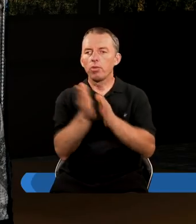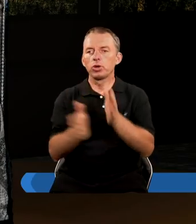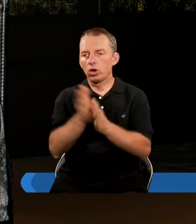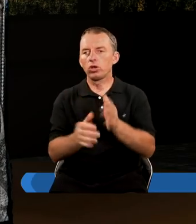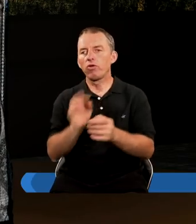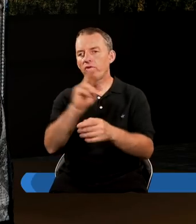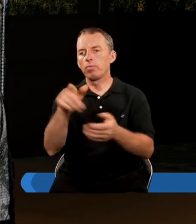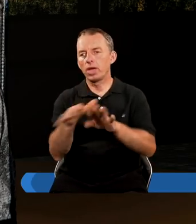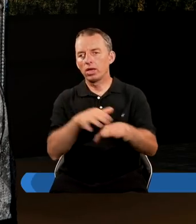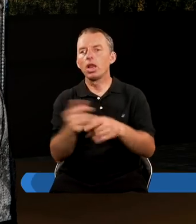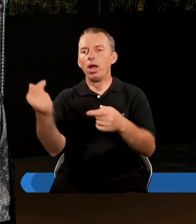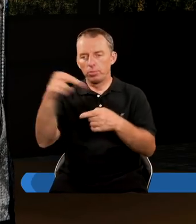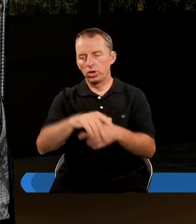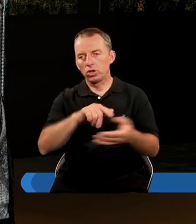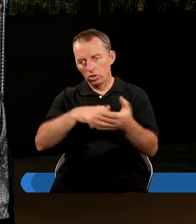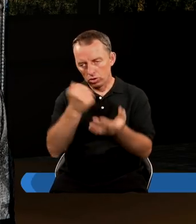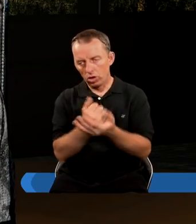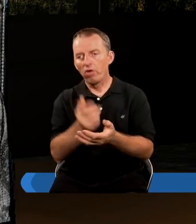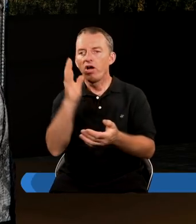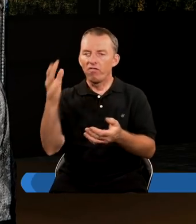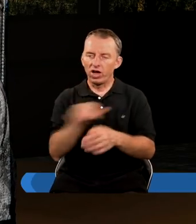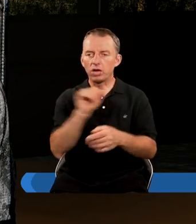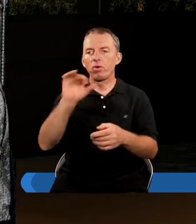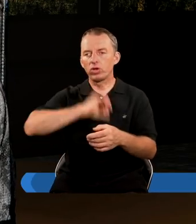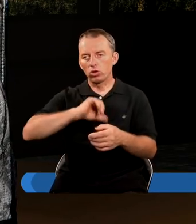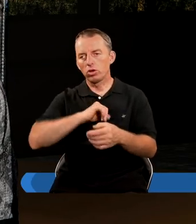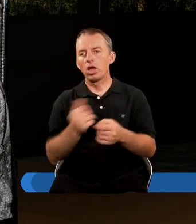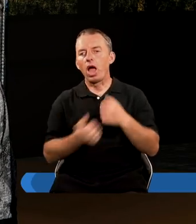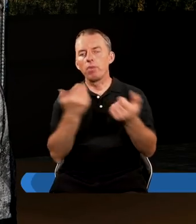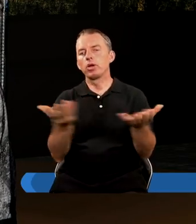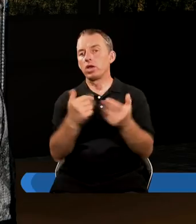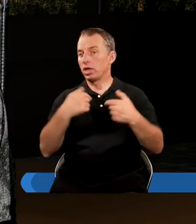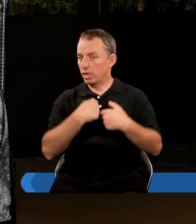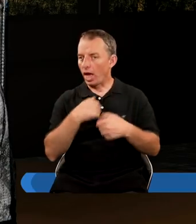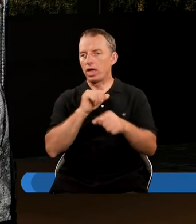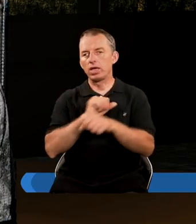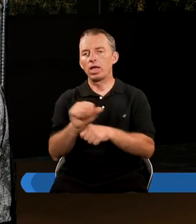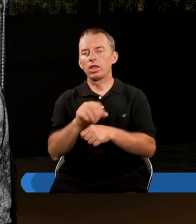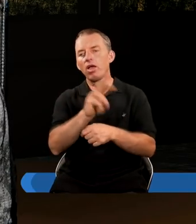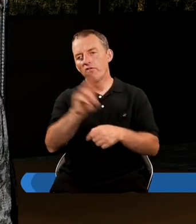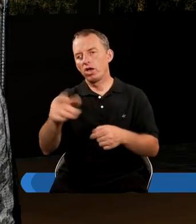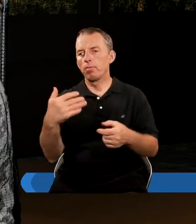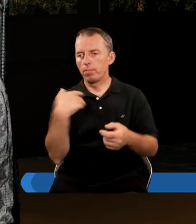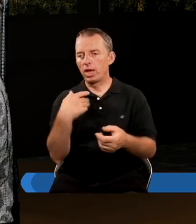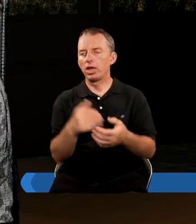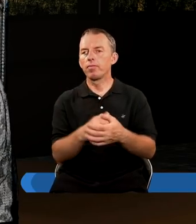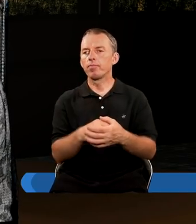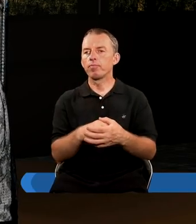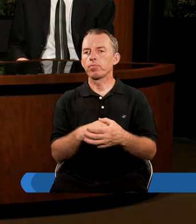przygotuję wam miejsce, przyjdę znowu i wezmę was do siebie, abyście gdzie ja jestem i wy byli.